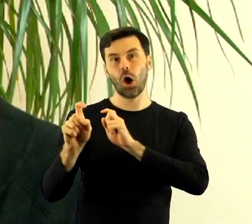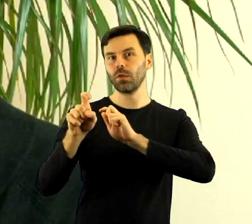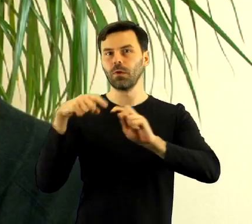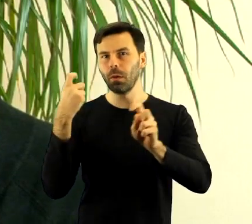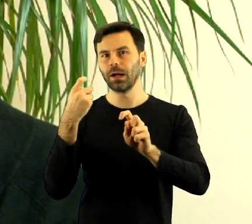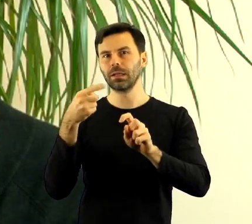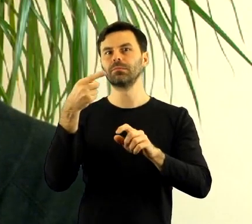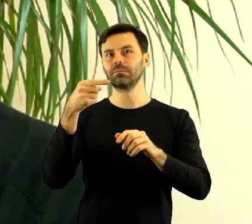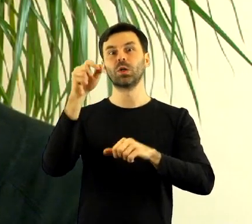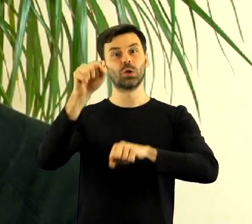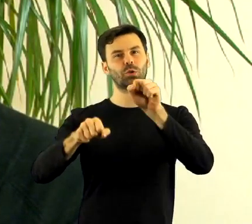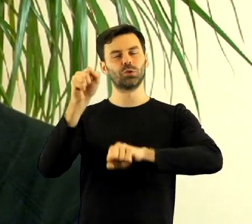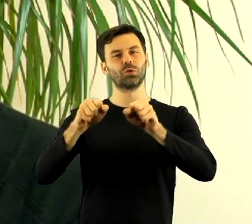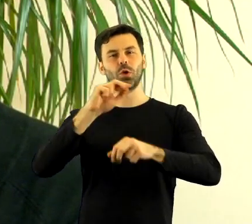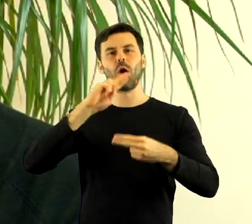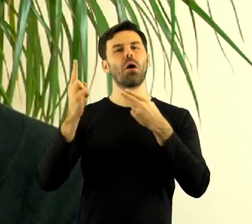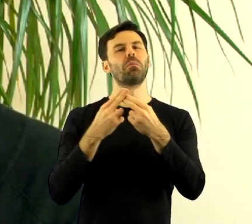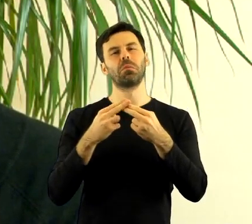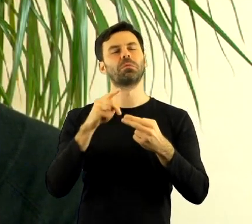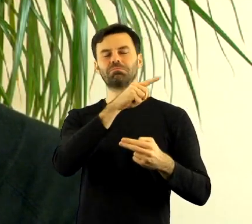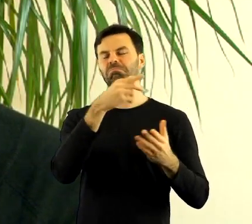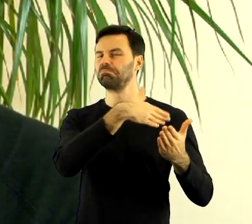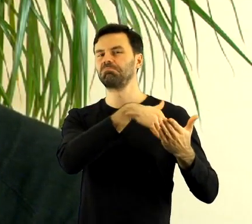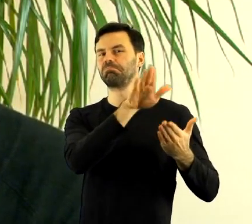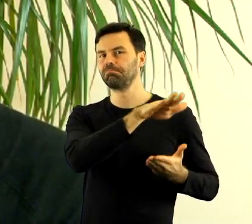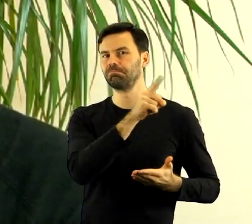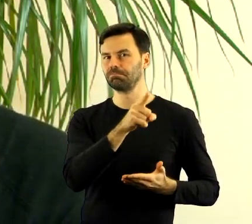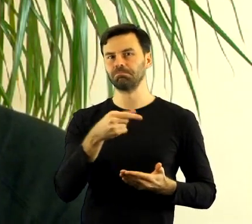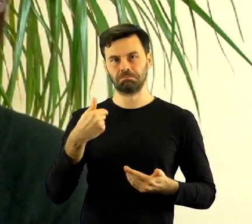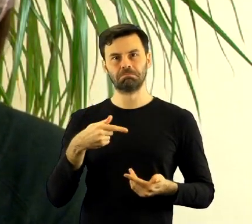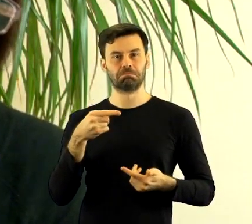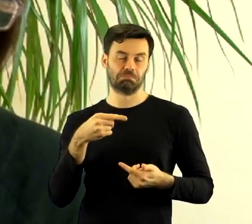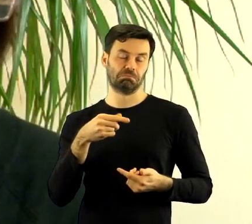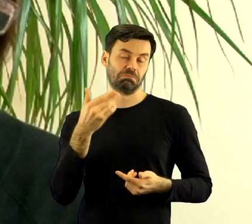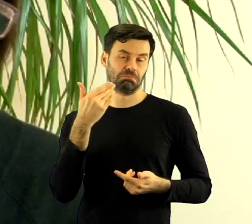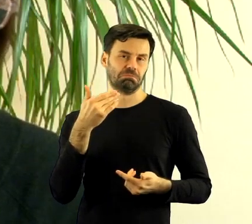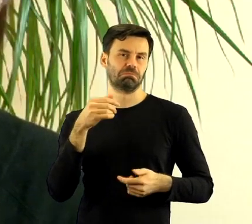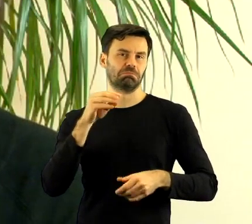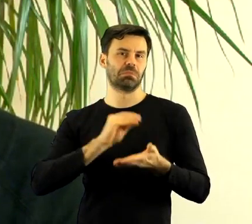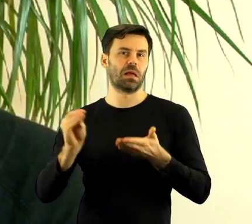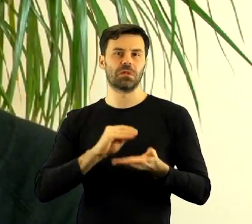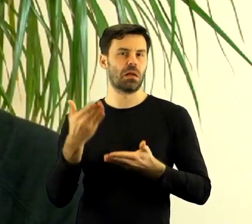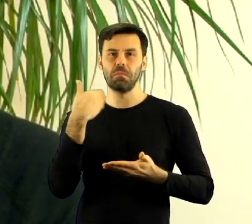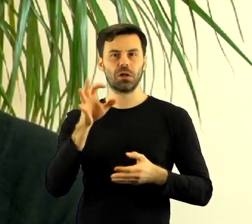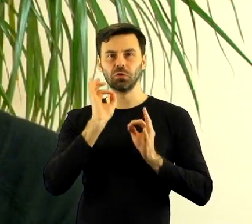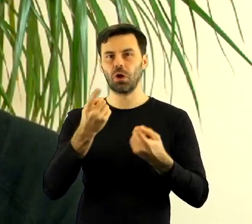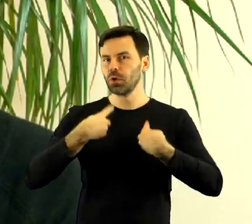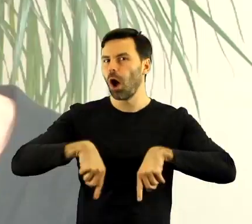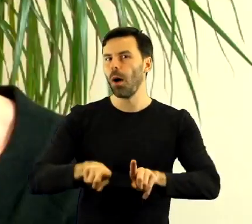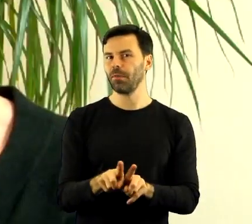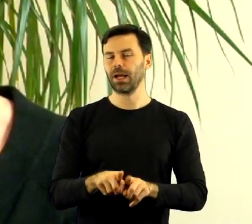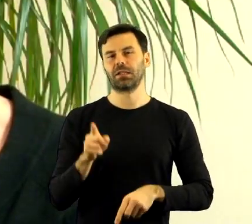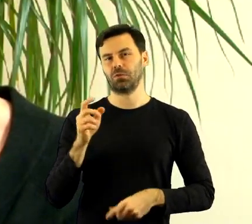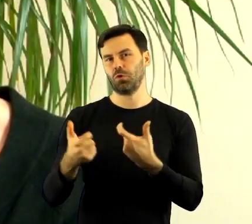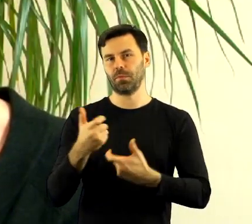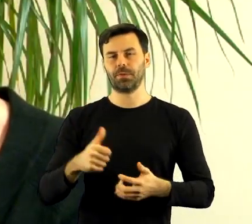Odwołałyśmy się i sąd pięknie, przepięknie po prostu oddalił te zarzuty, twierdząc, że właśnie to jest wręcz wskazana postawa taka obywatelska,